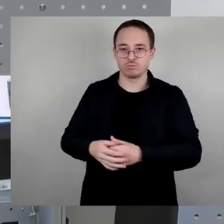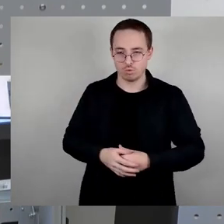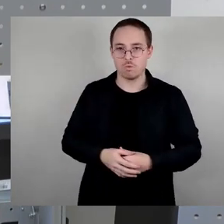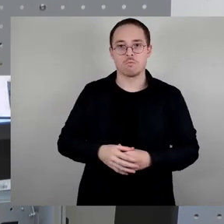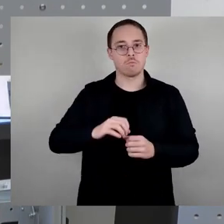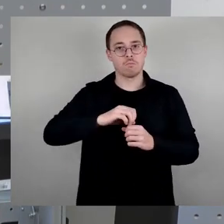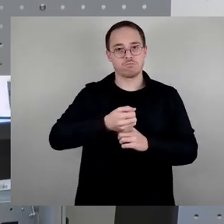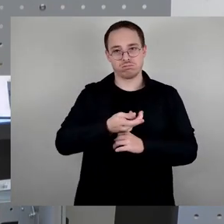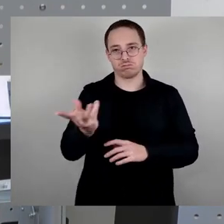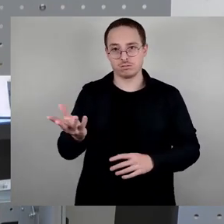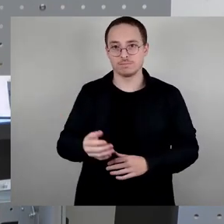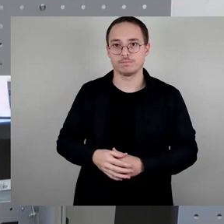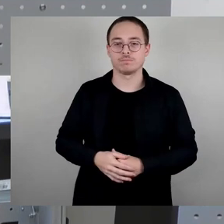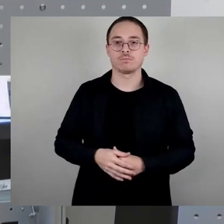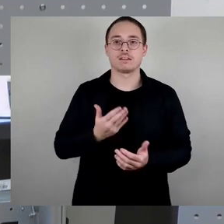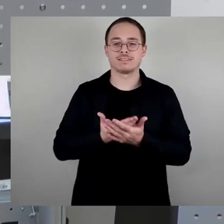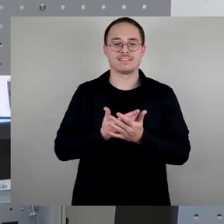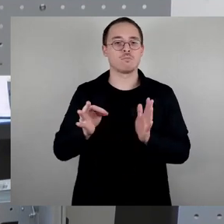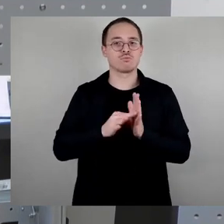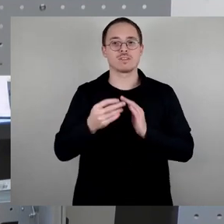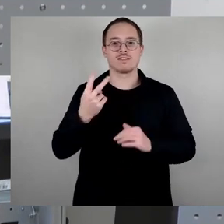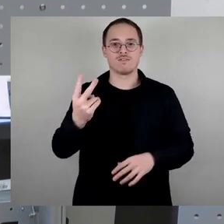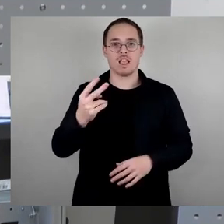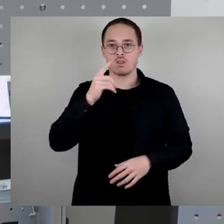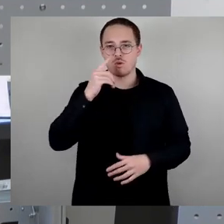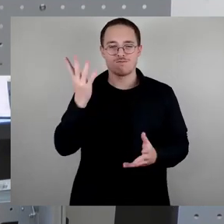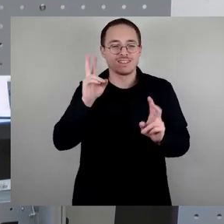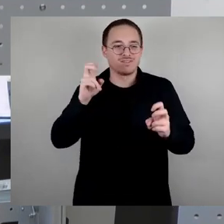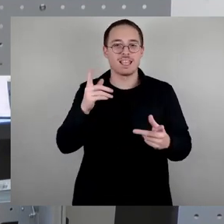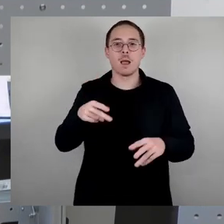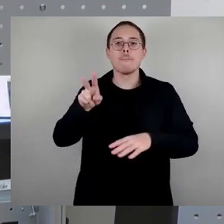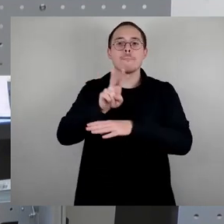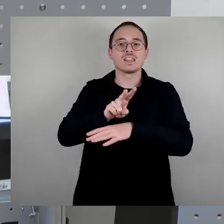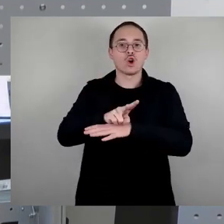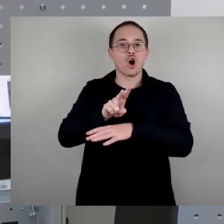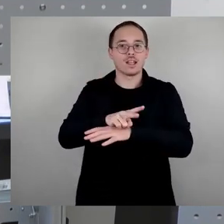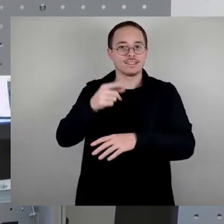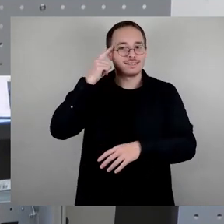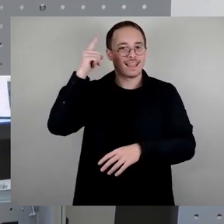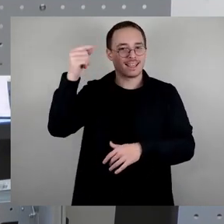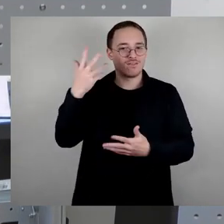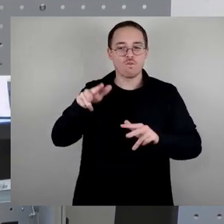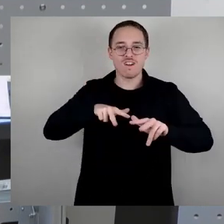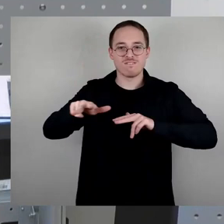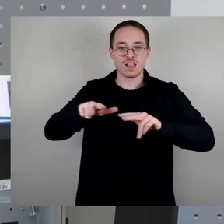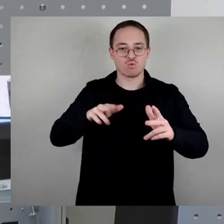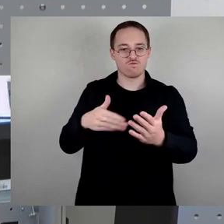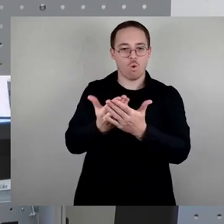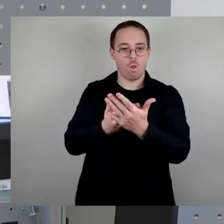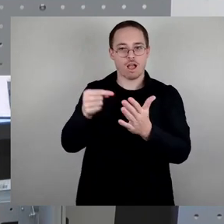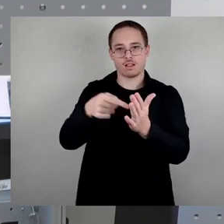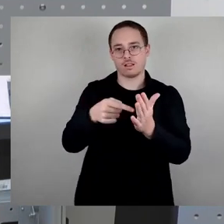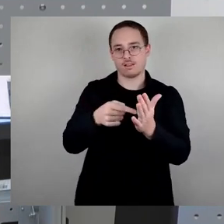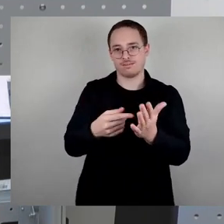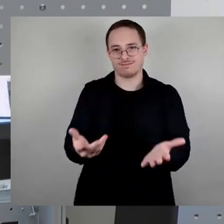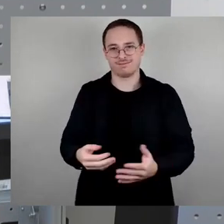der Beschlusspunkt 2 nichts anderes sein als betreutes Denken in Verwaltungsvorlage. Regierungstreues, betreutes Denken haben